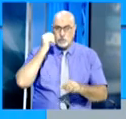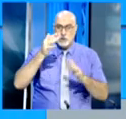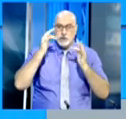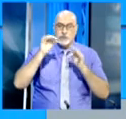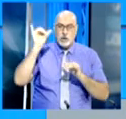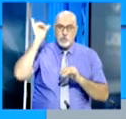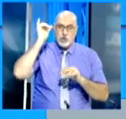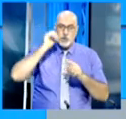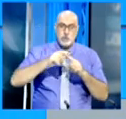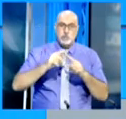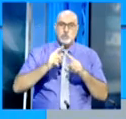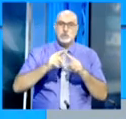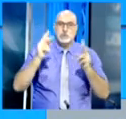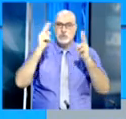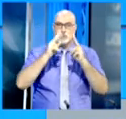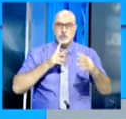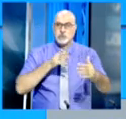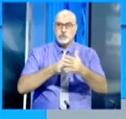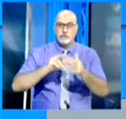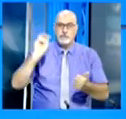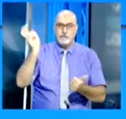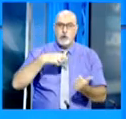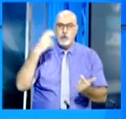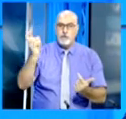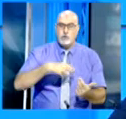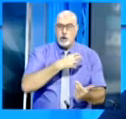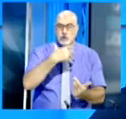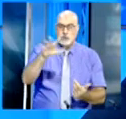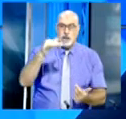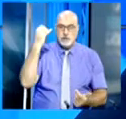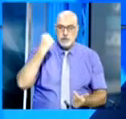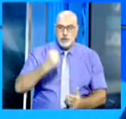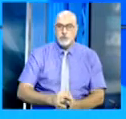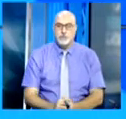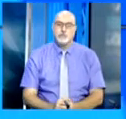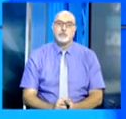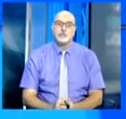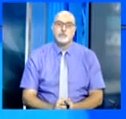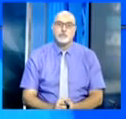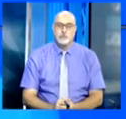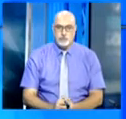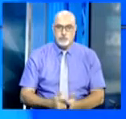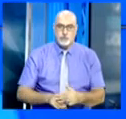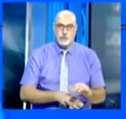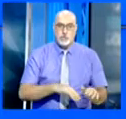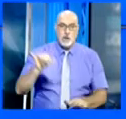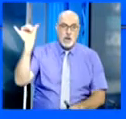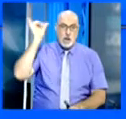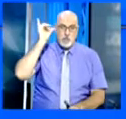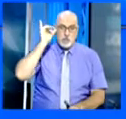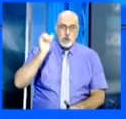ومنظمات تستهدف نهب ثروات الشعب الصحراوي في المغرب هلك